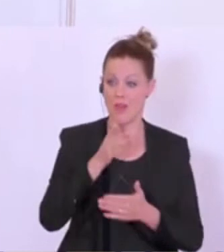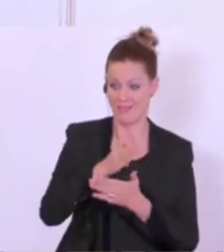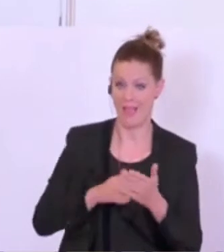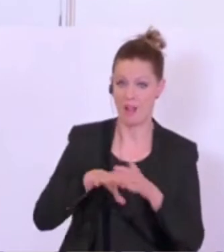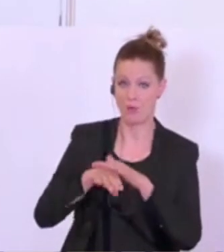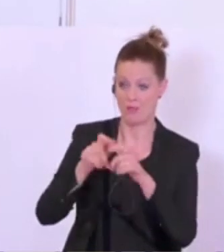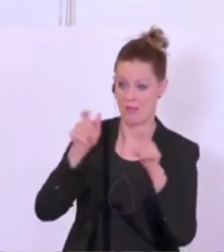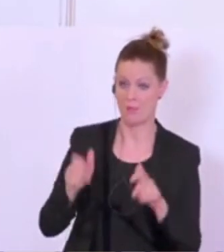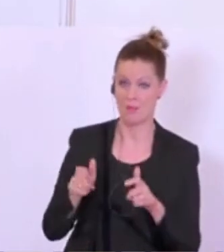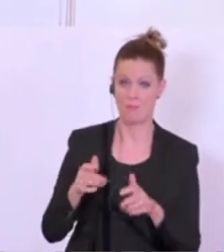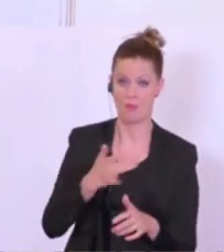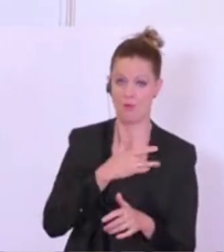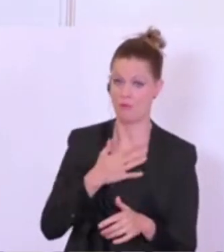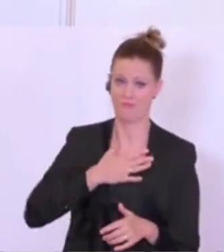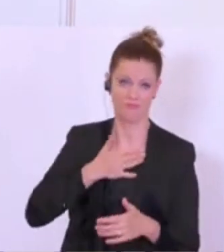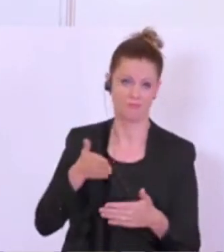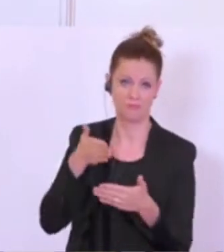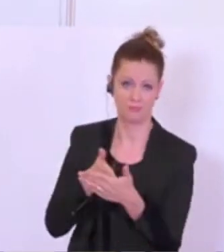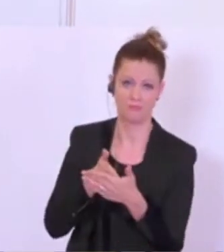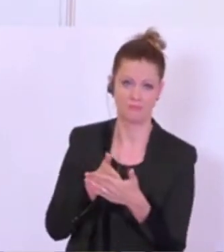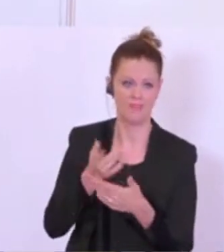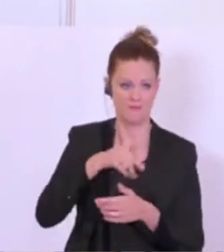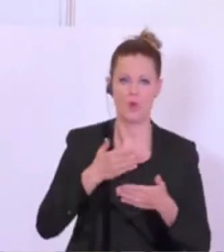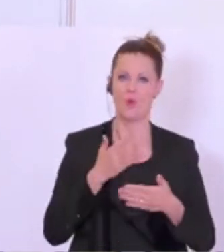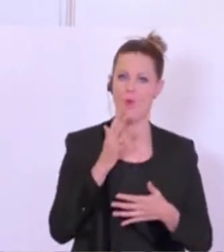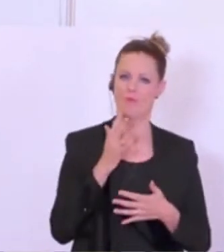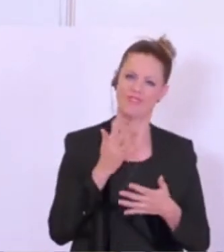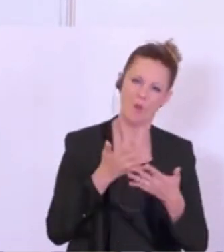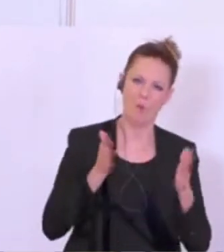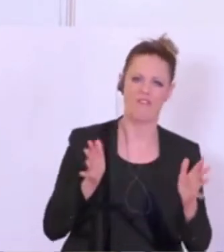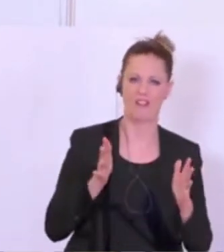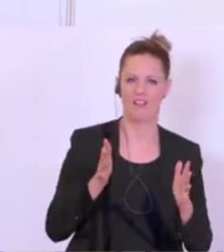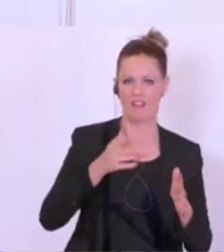ein Hindernis, das man aus öffentlicher Seite beseitigen kann.